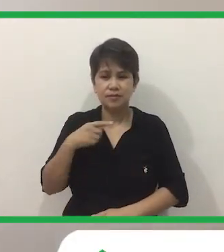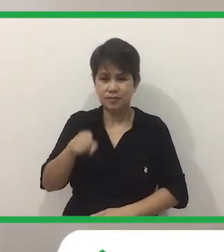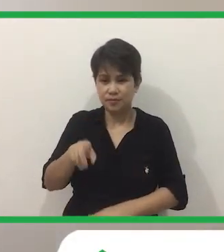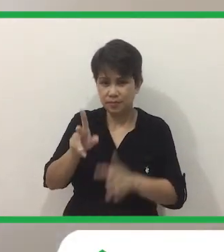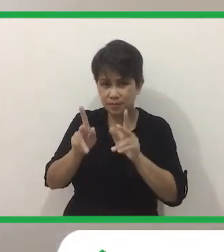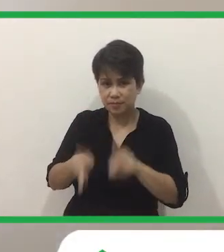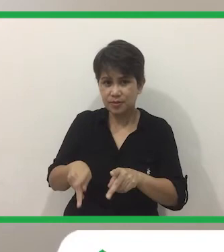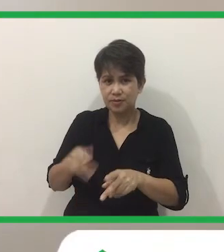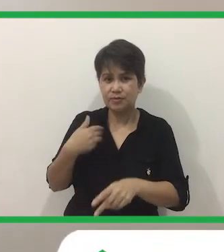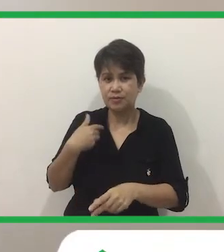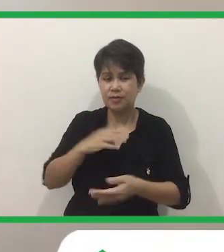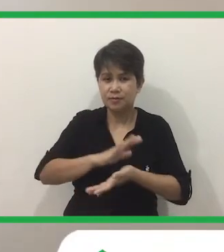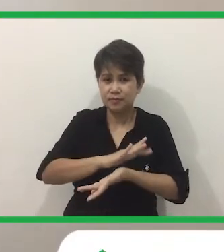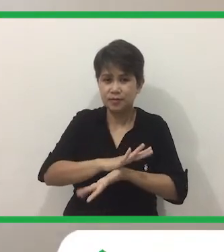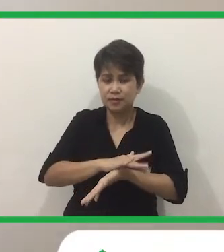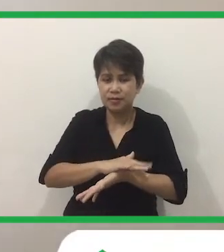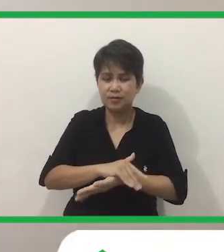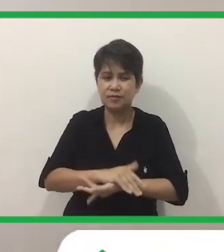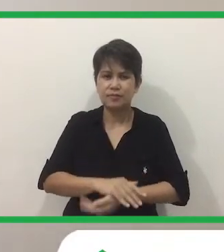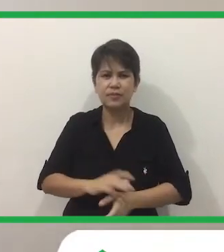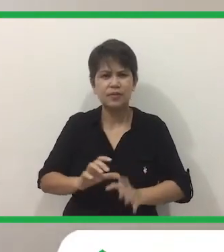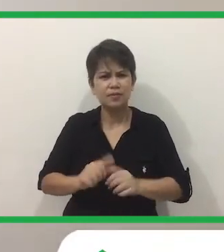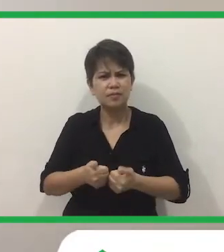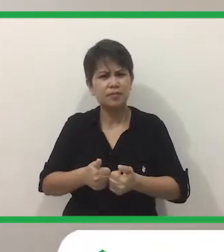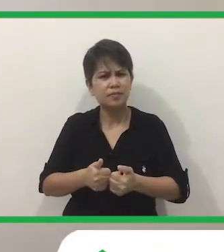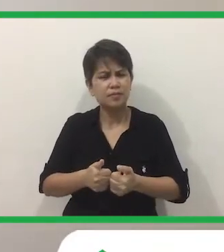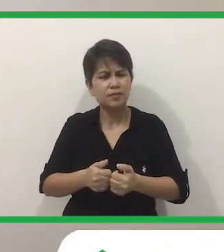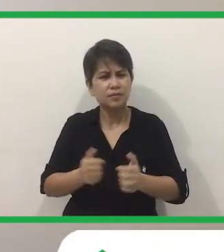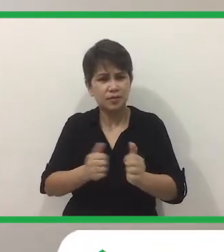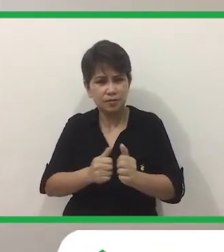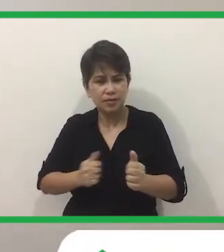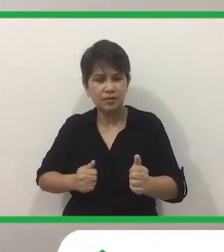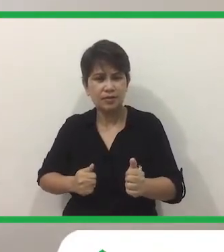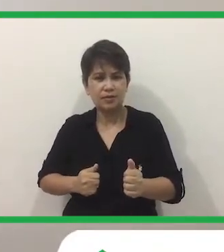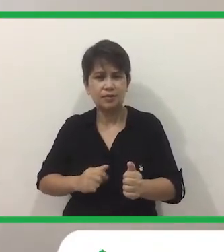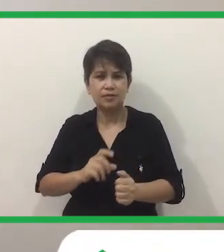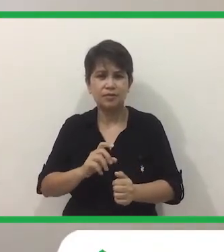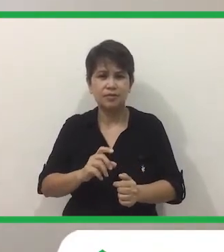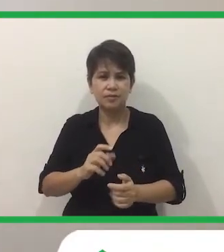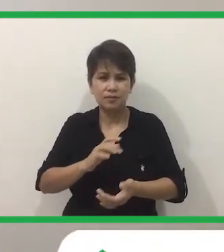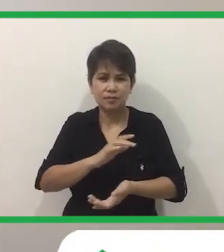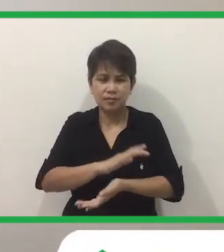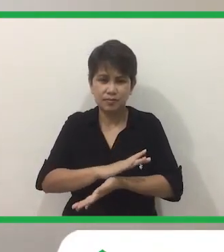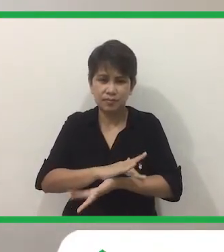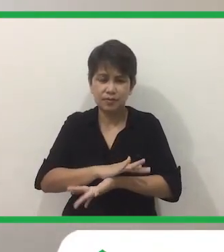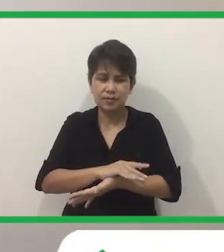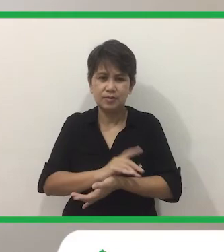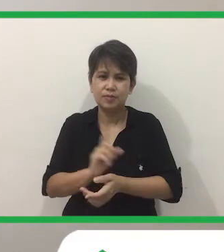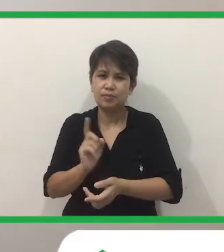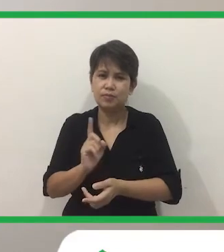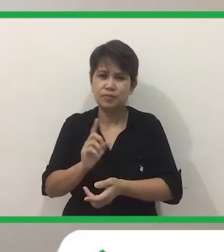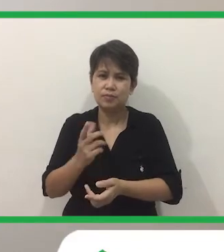Coronavirus Para Daw Maiwasan Ng Coronavirus Ano Daw Yung Kailangan Gawin